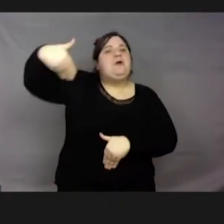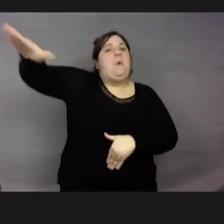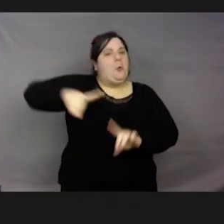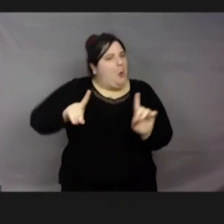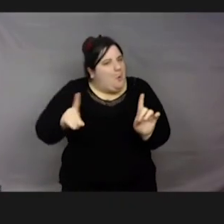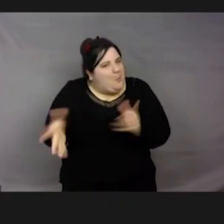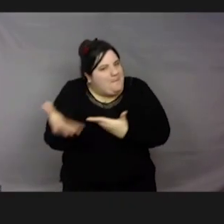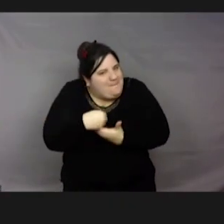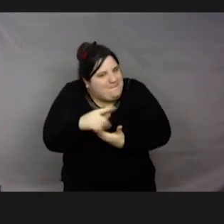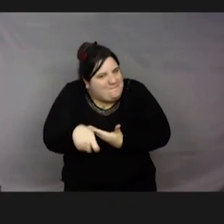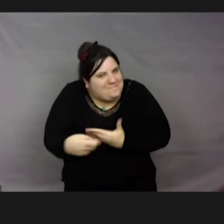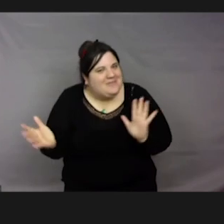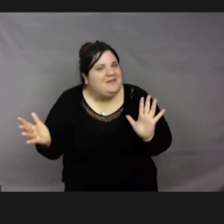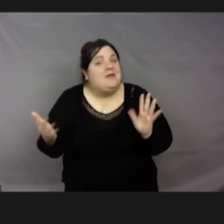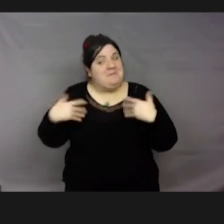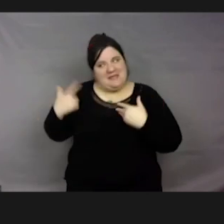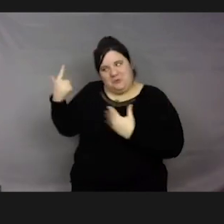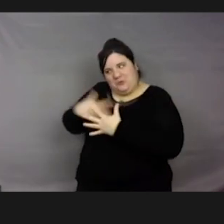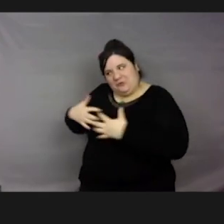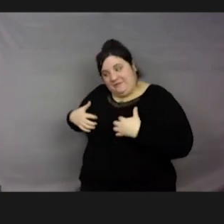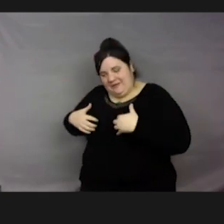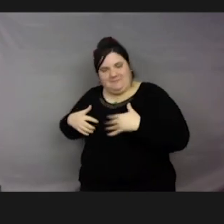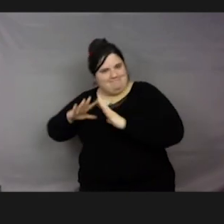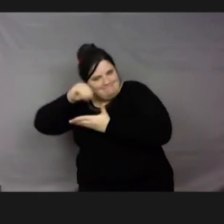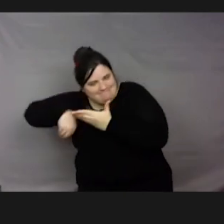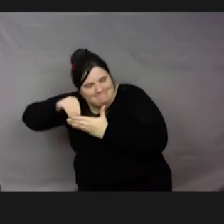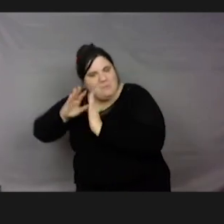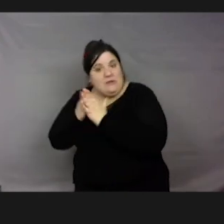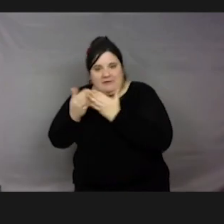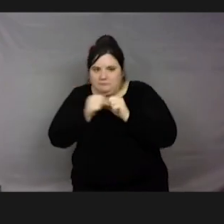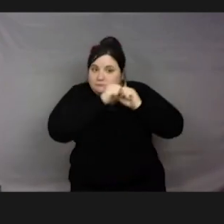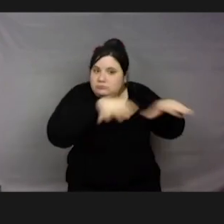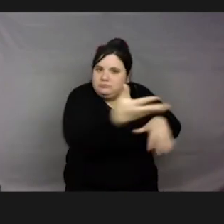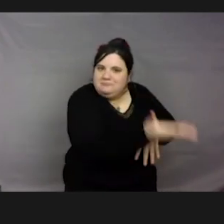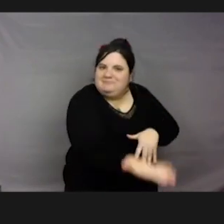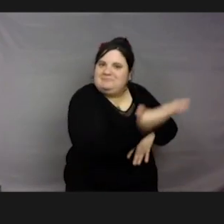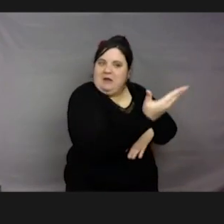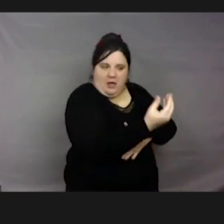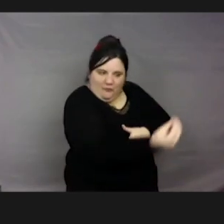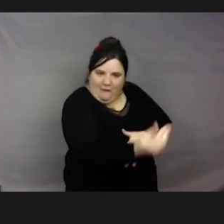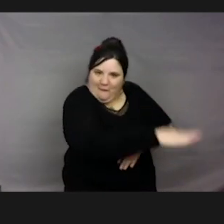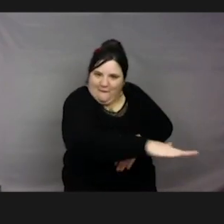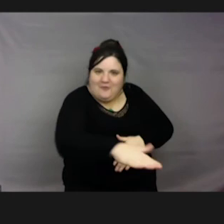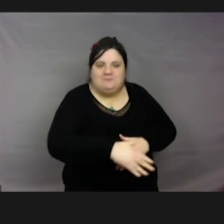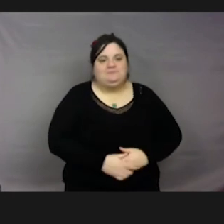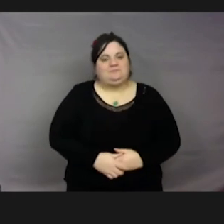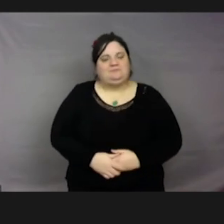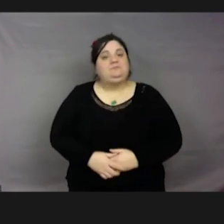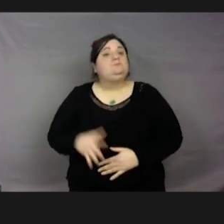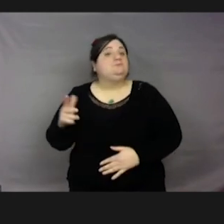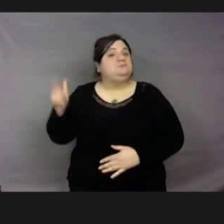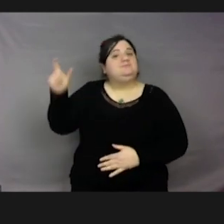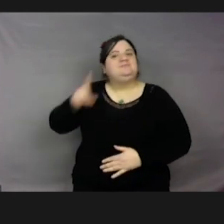pour les petits avec des livres passionnants pour les petits et les grands, Farah Kessry, vétérinaire, avec un livre avec des dessins très rigolos, vous allez voir, sur les